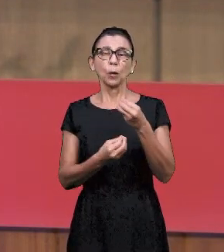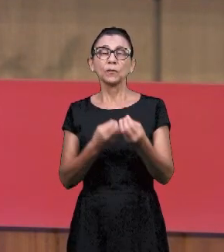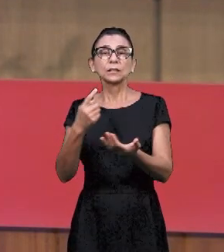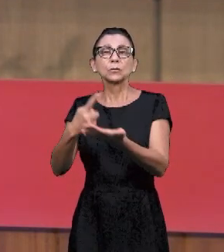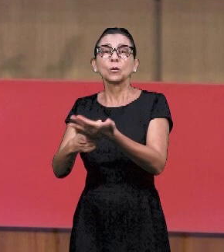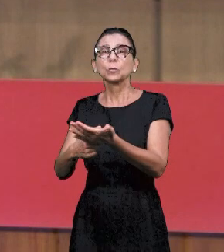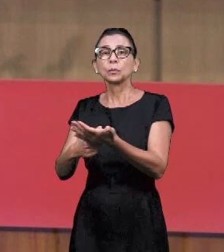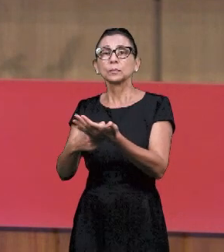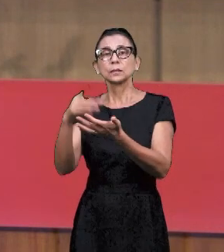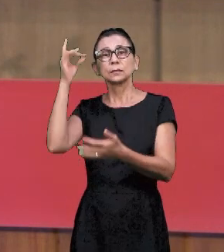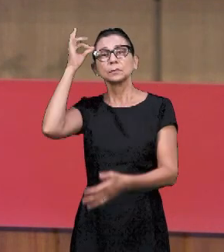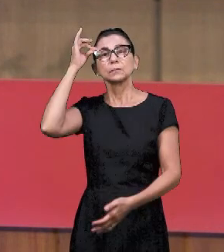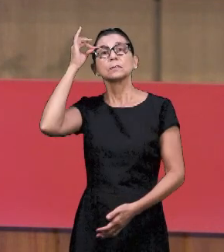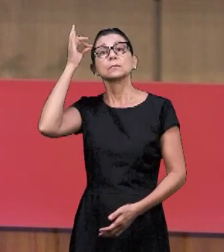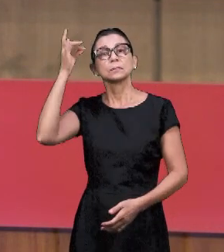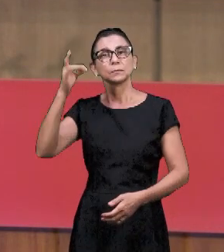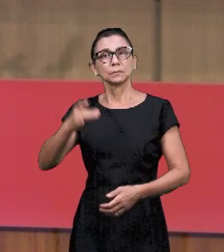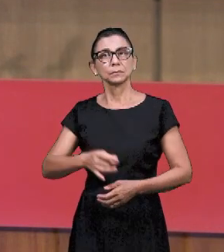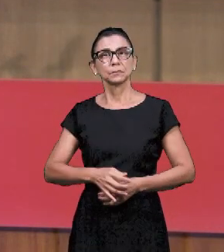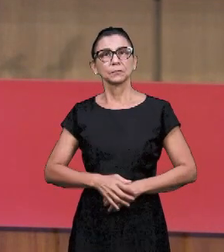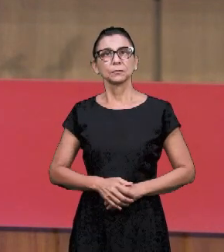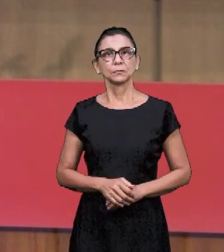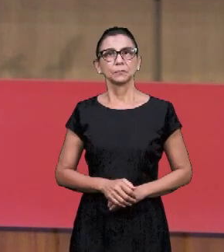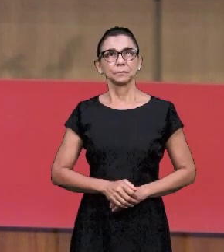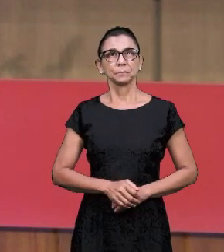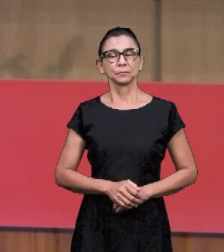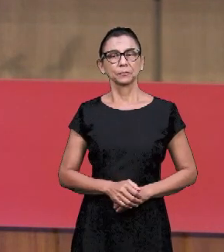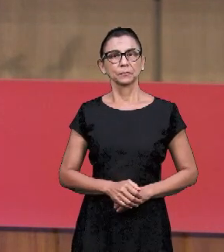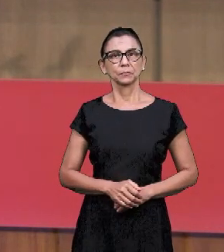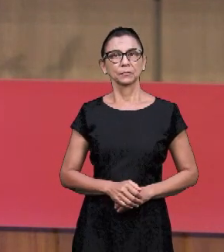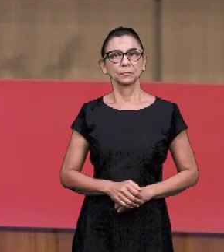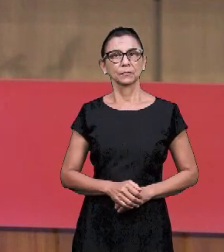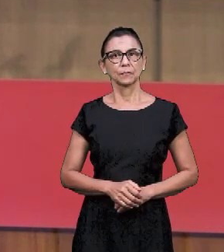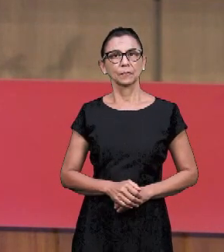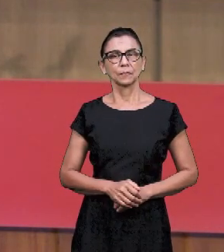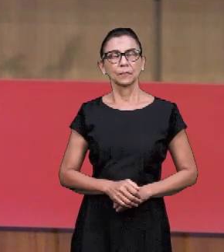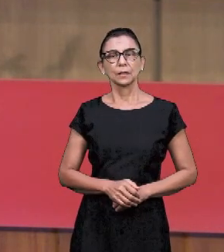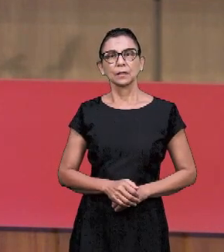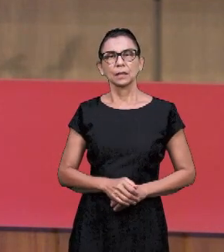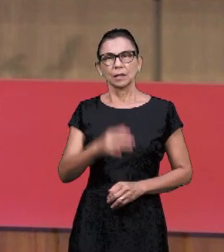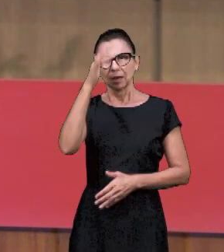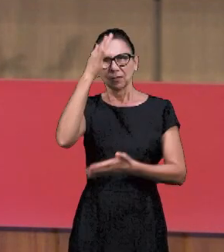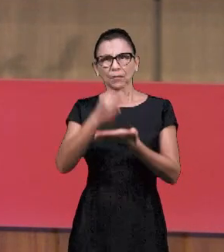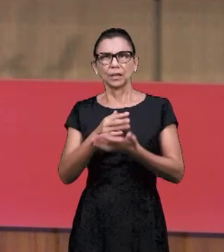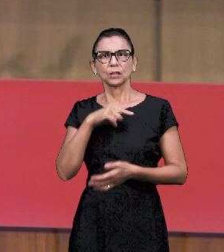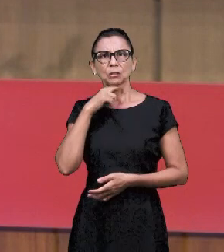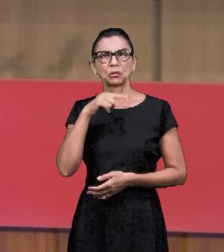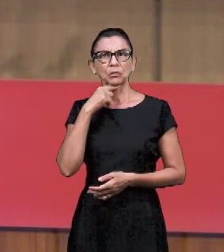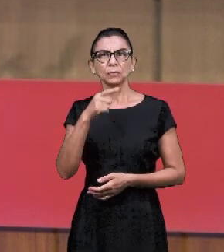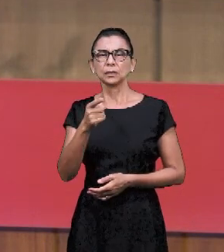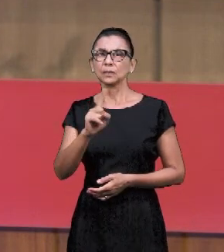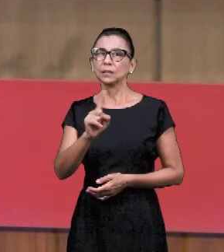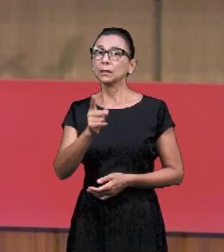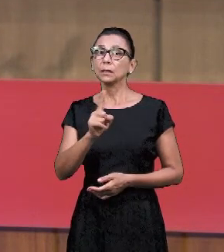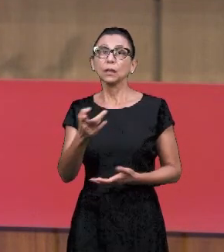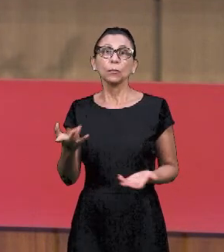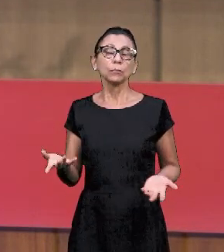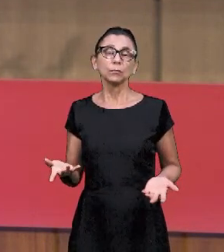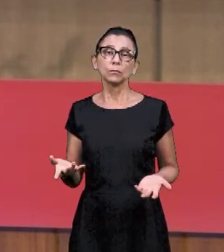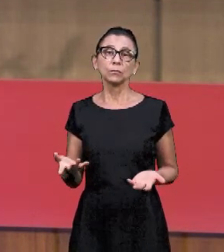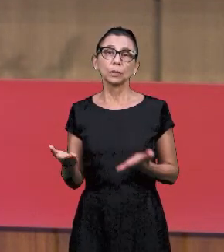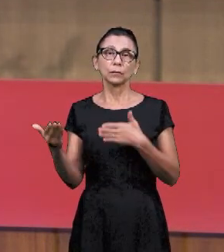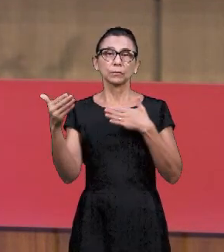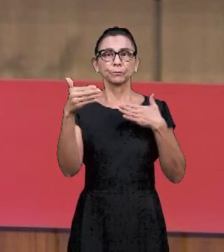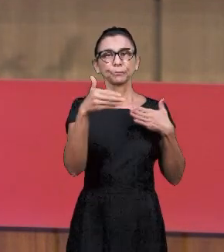материально, как ты будешь за духовное отвечать? Когда вы разрываете завет,